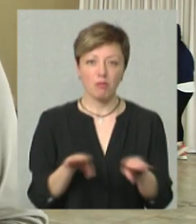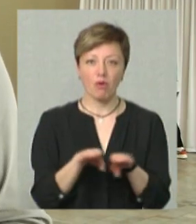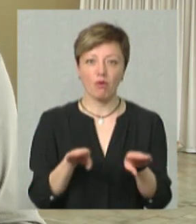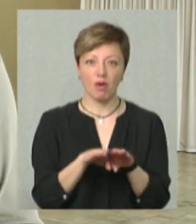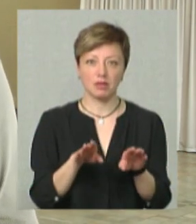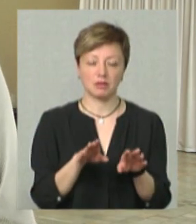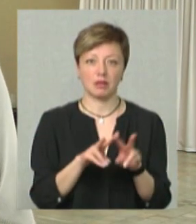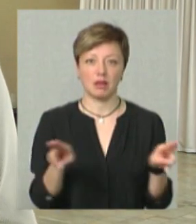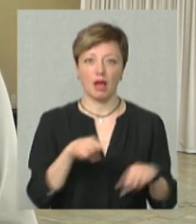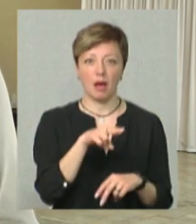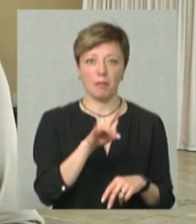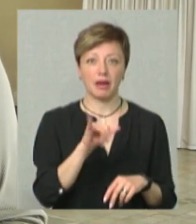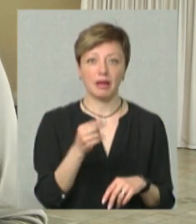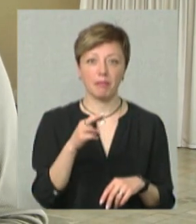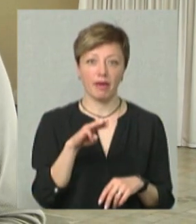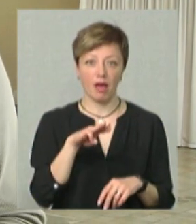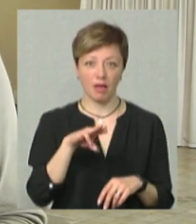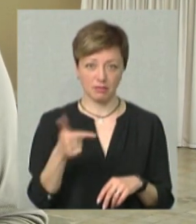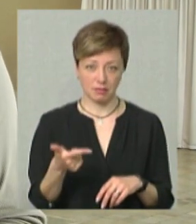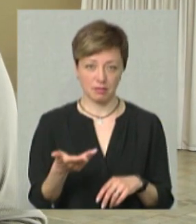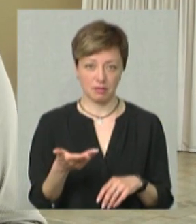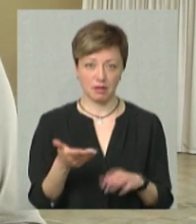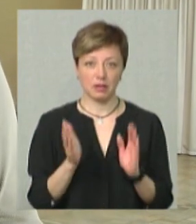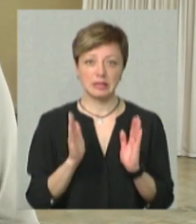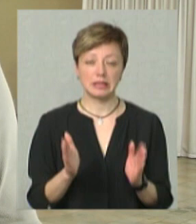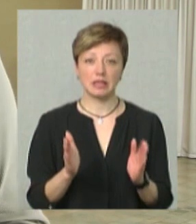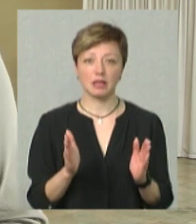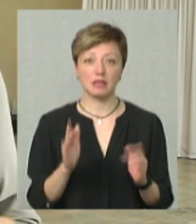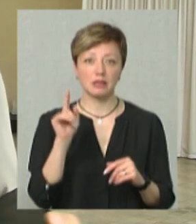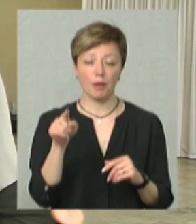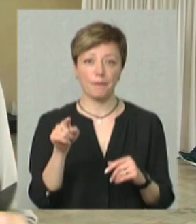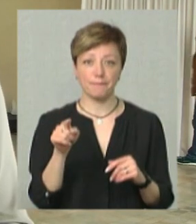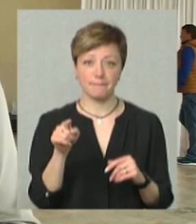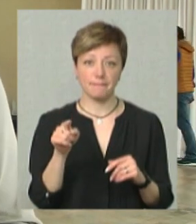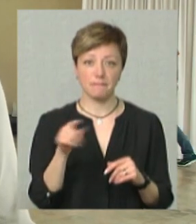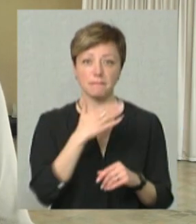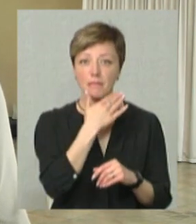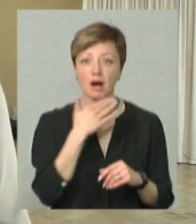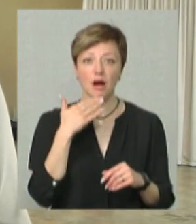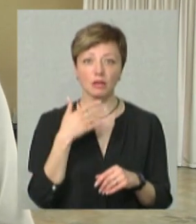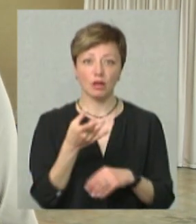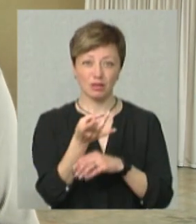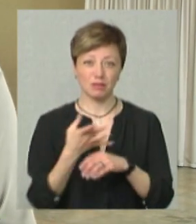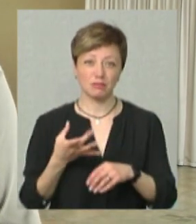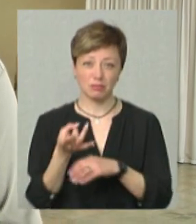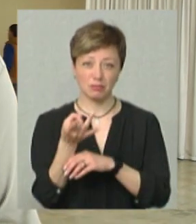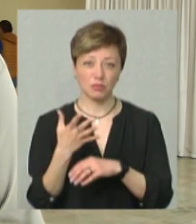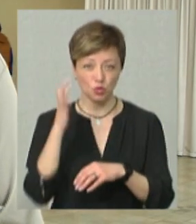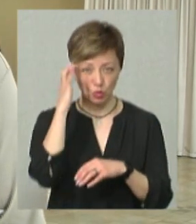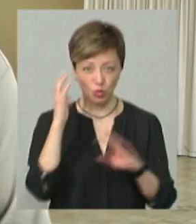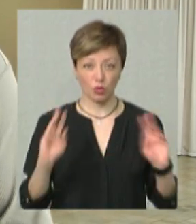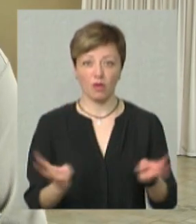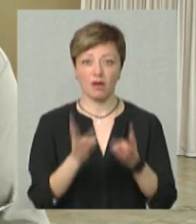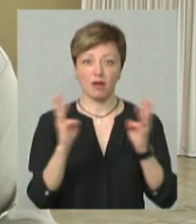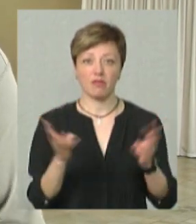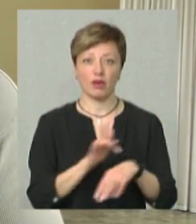Прип'ять, тільки там багато пострігів, багато чорного